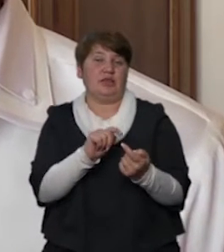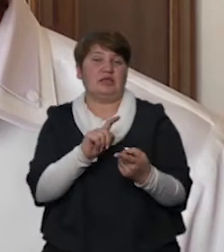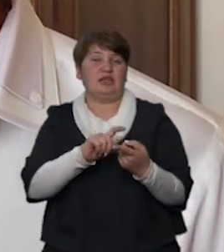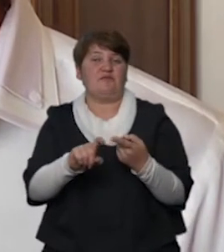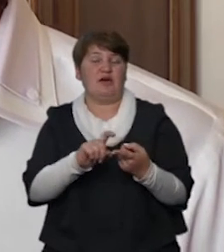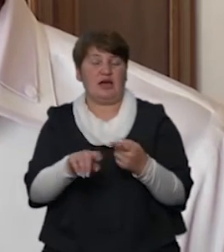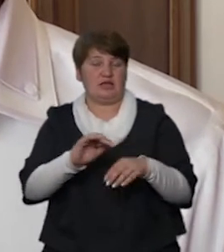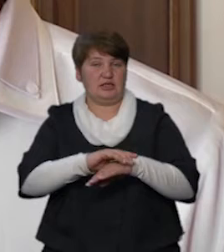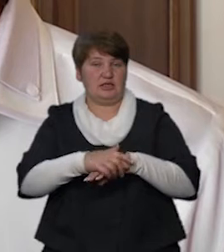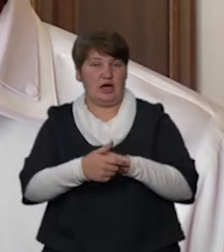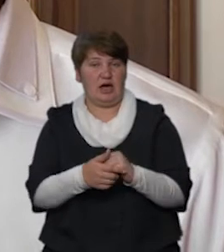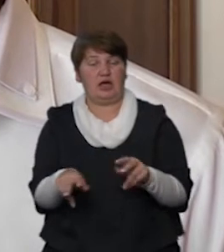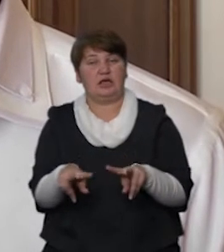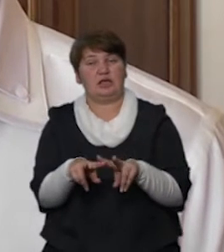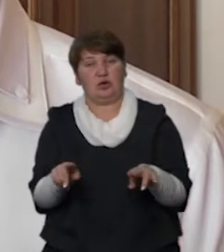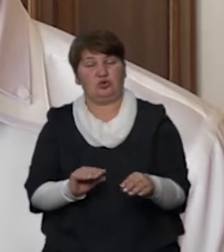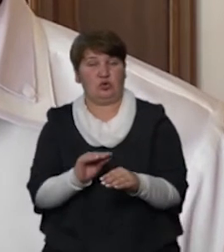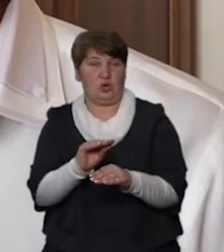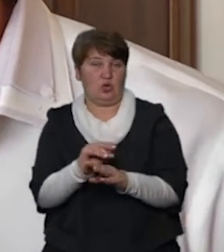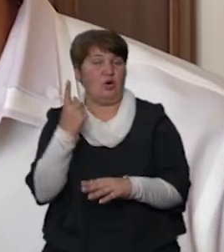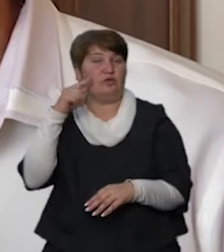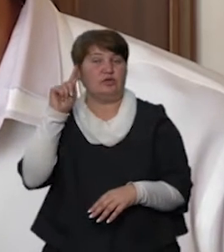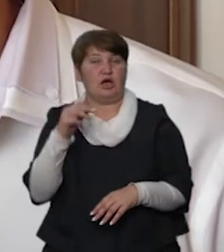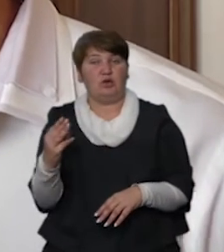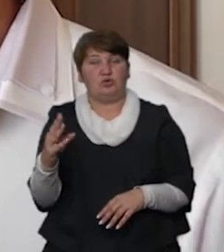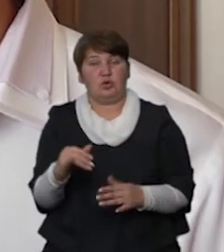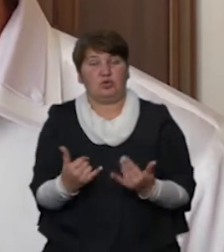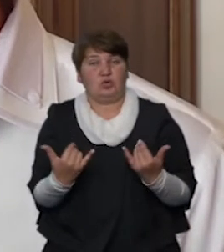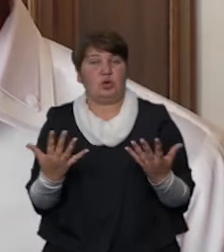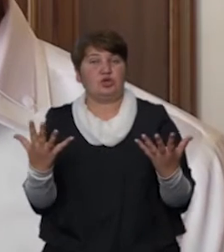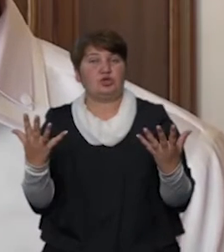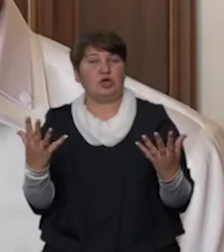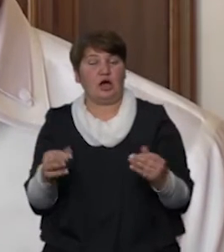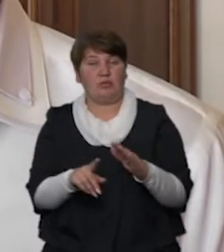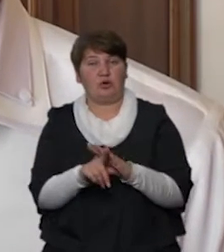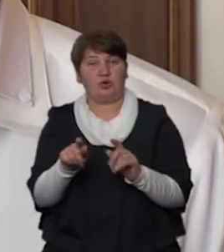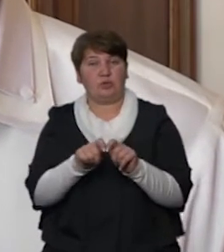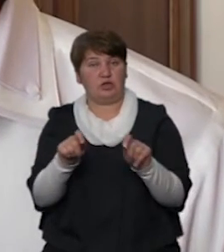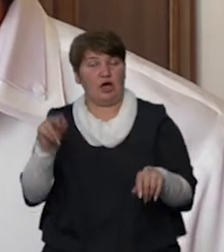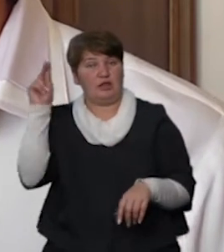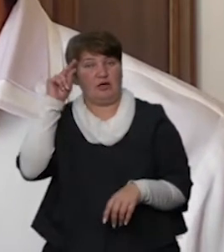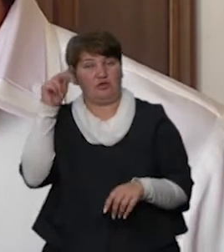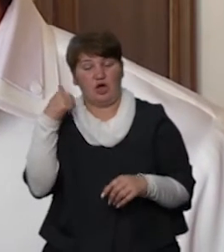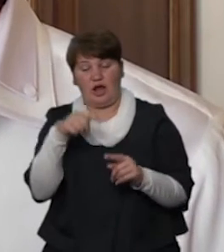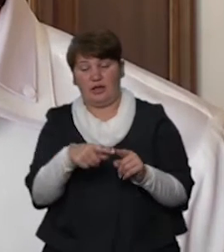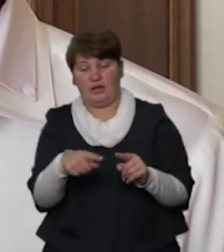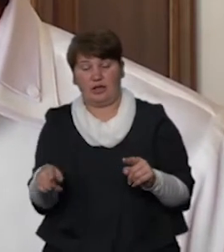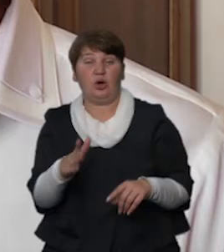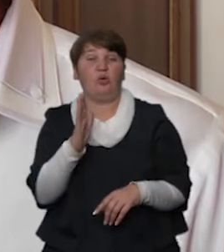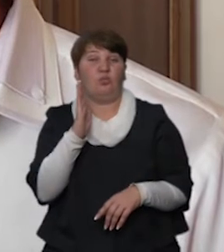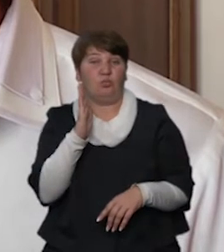додатково ми знаємо, що з сьогоднішнього дня розпочався навчальний період. Ми будемо